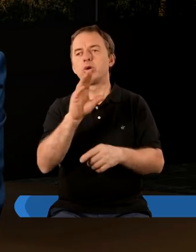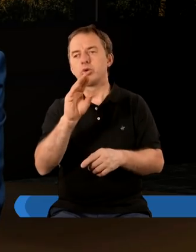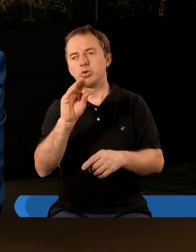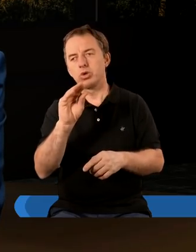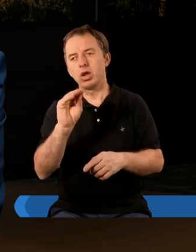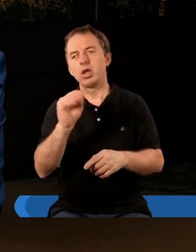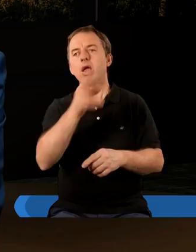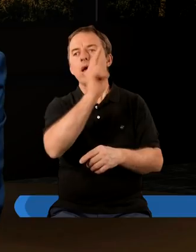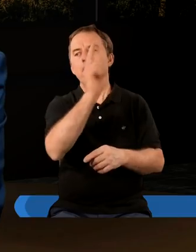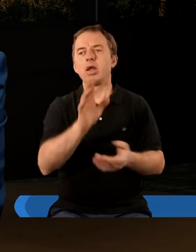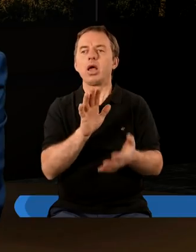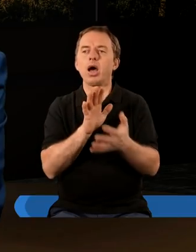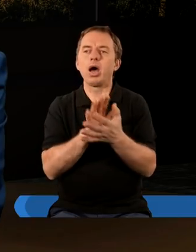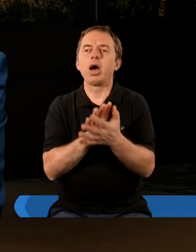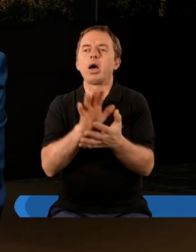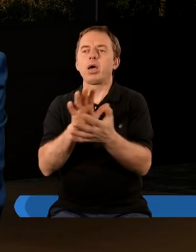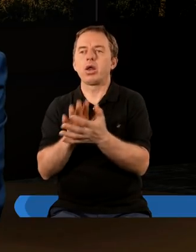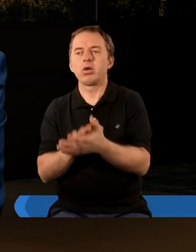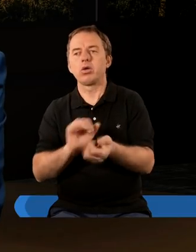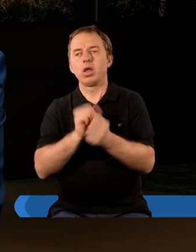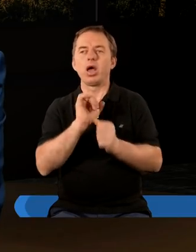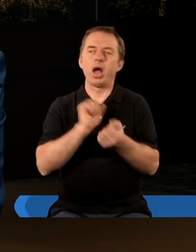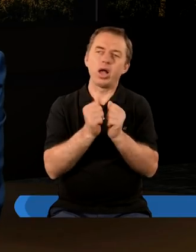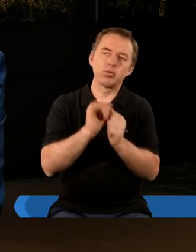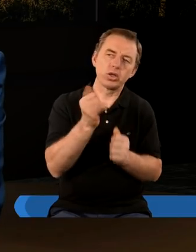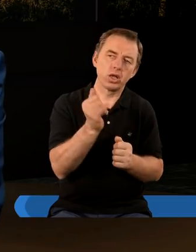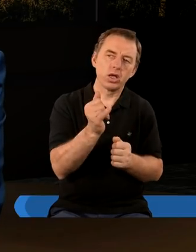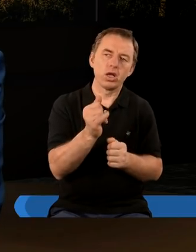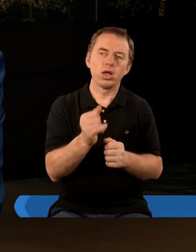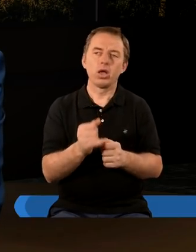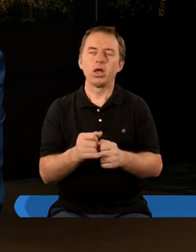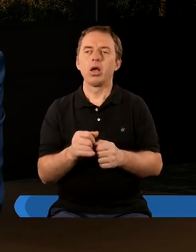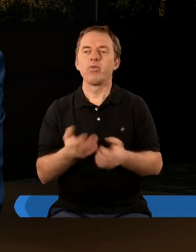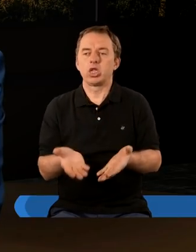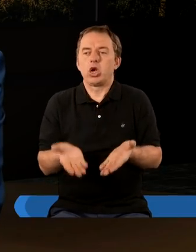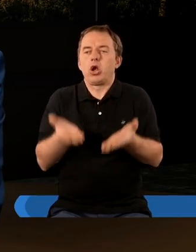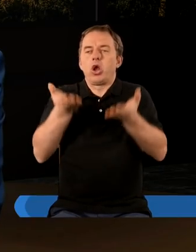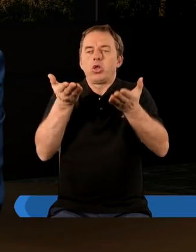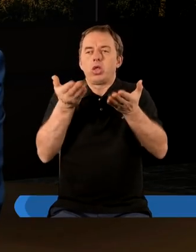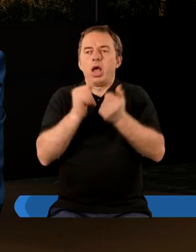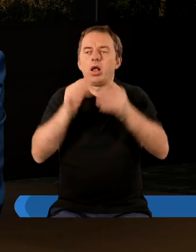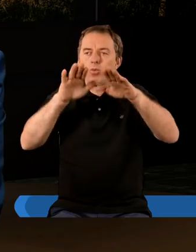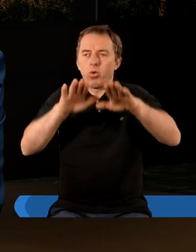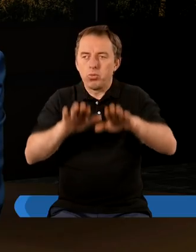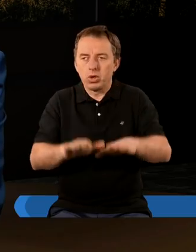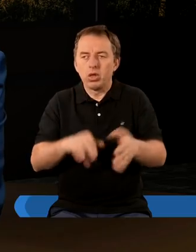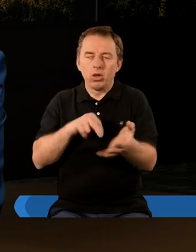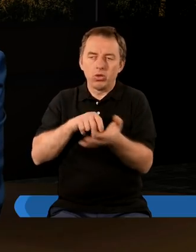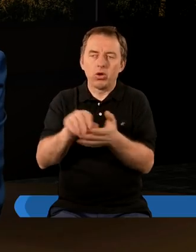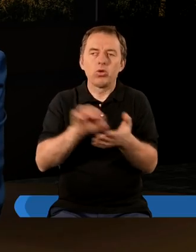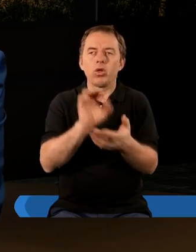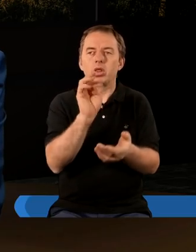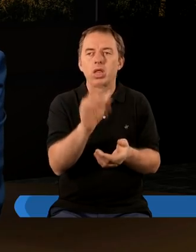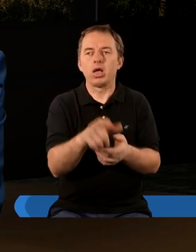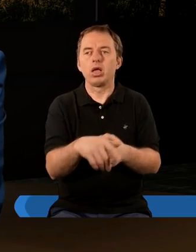każdy charakteryzuje się albo jakimś wzlotem albo upadkiem i tutaj znowu dochodzimy